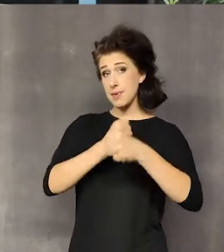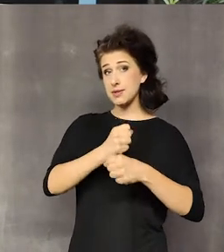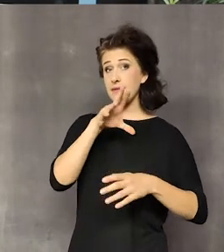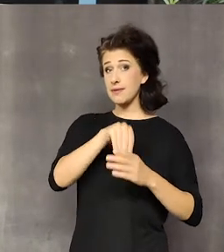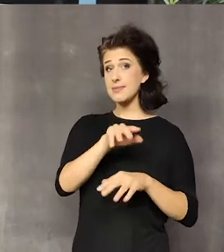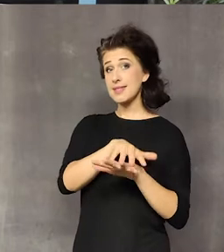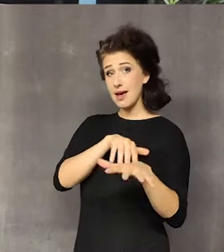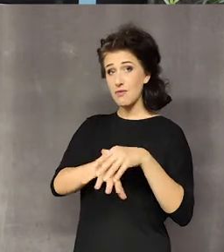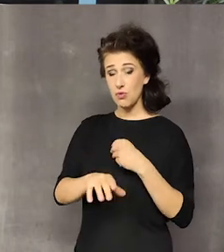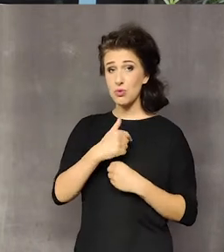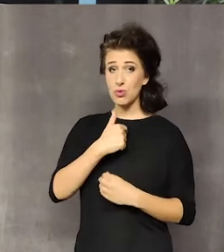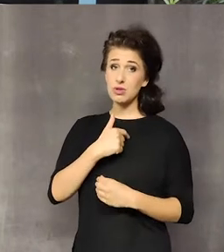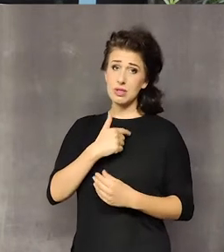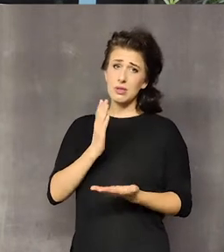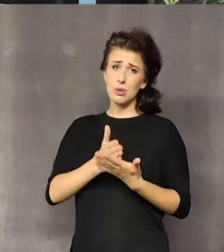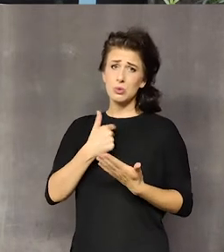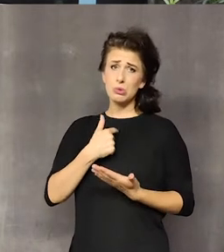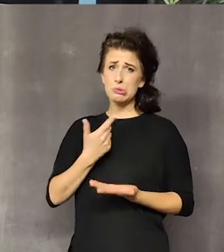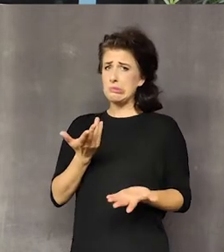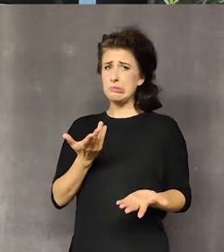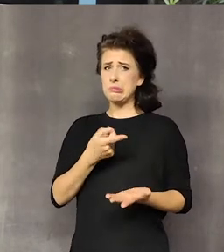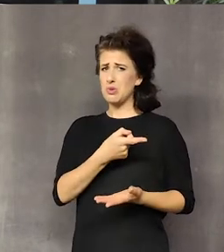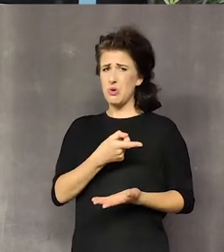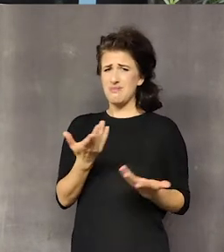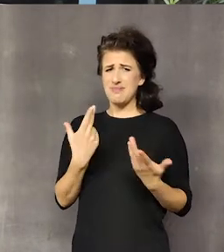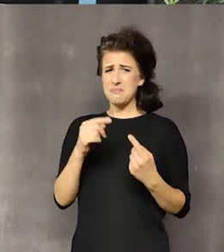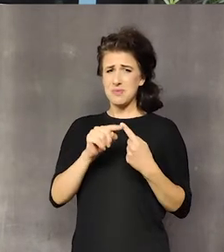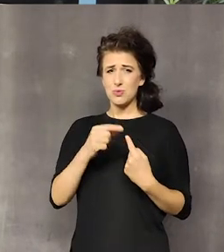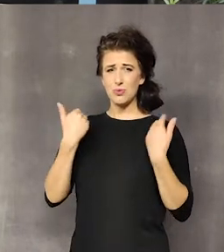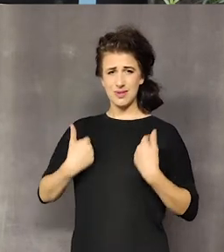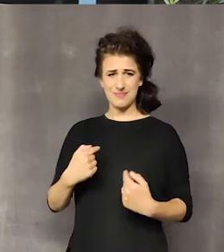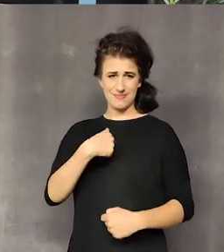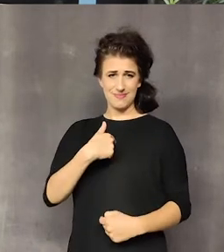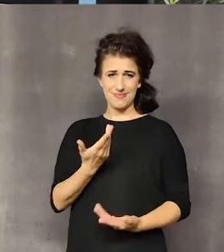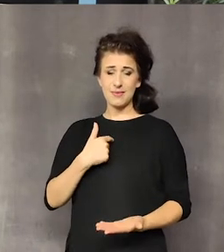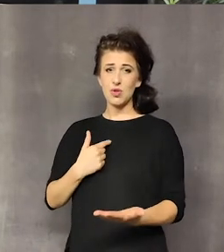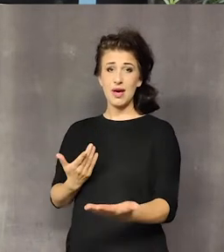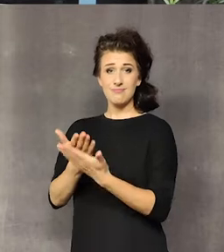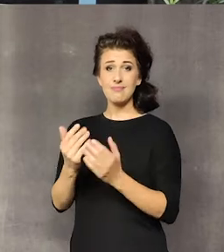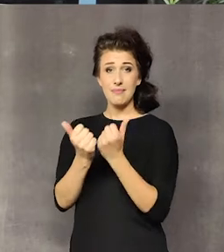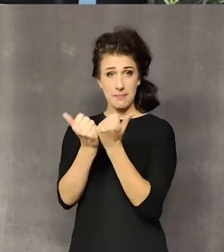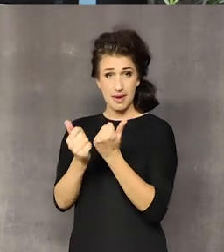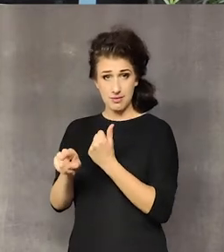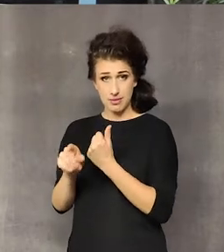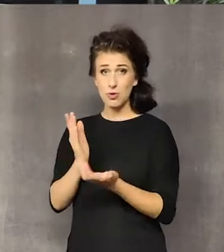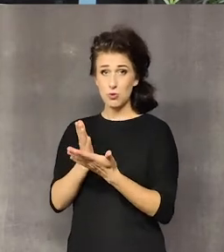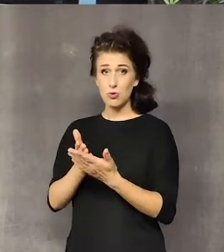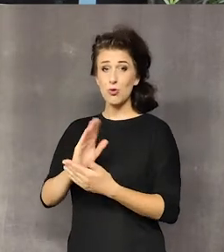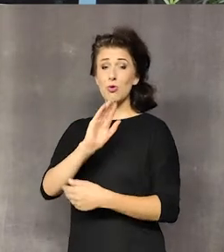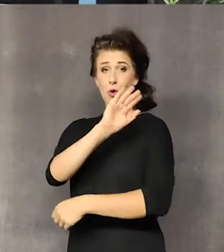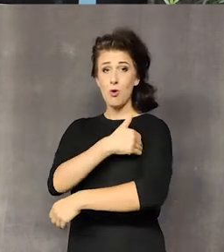w zawodzie doszłem do wniosku, że to nie jest dla mnie. Złożyłem papiery do Poznania, do szkoły zielarskiej.